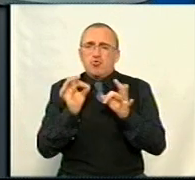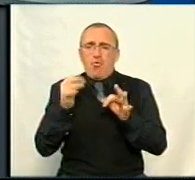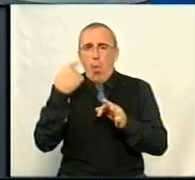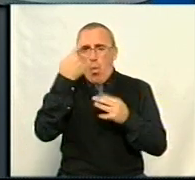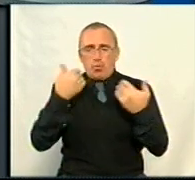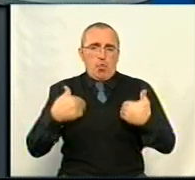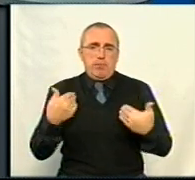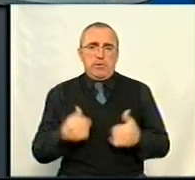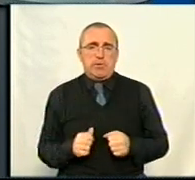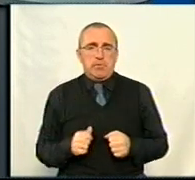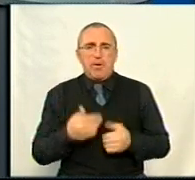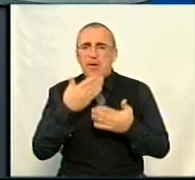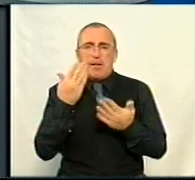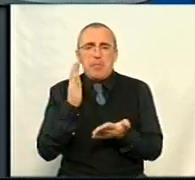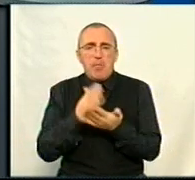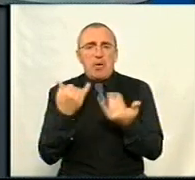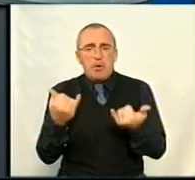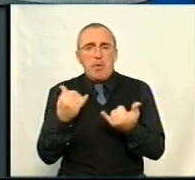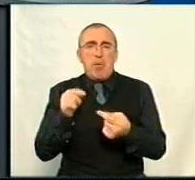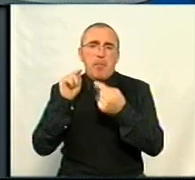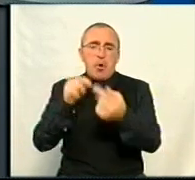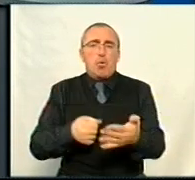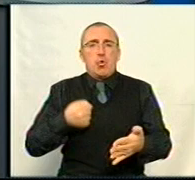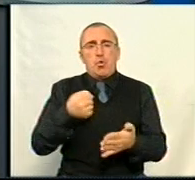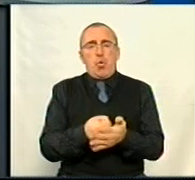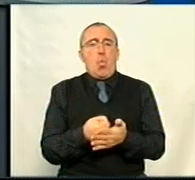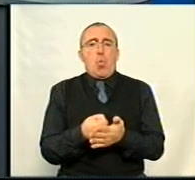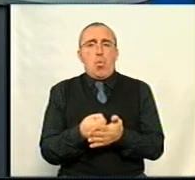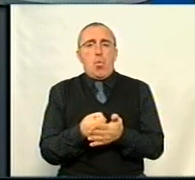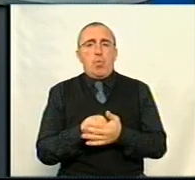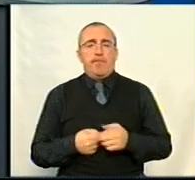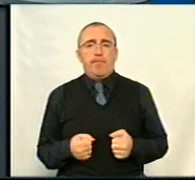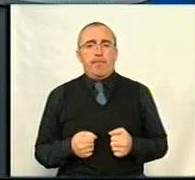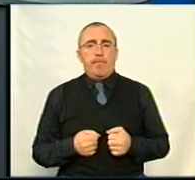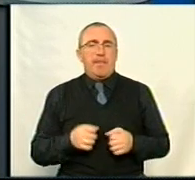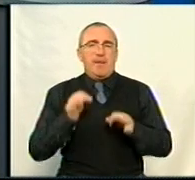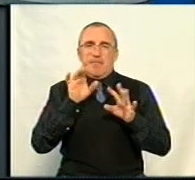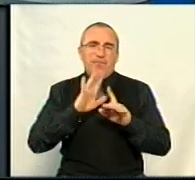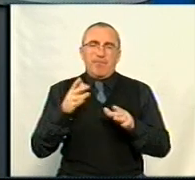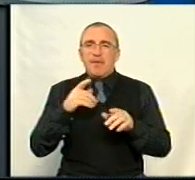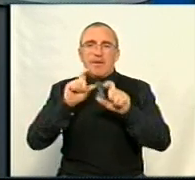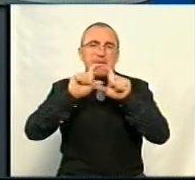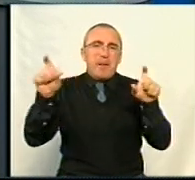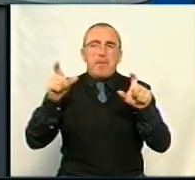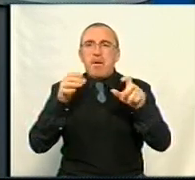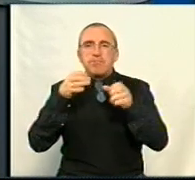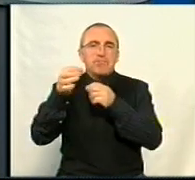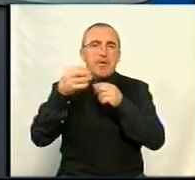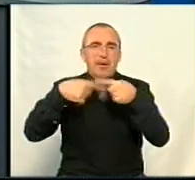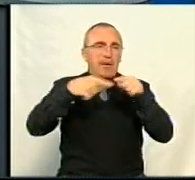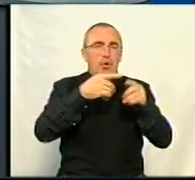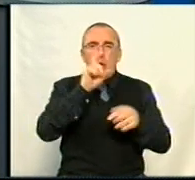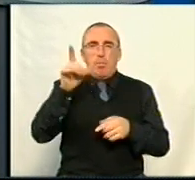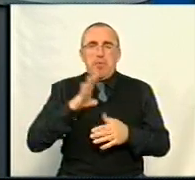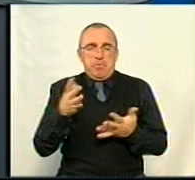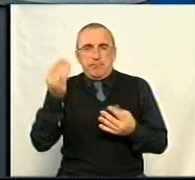Абсолютно ніяк. Ви не маєте на даний момент претензій до... Не буду називати навіть департаменти того чи інше, аби